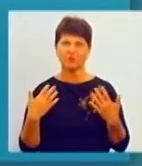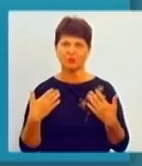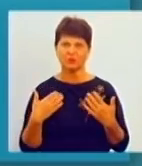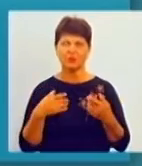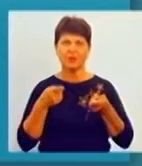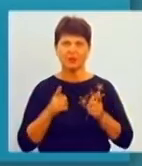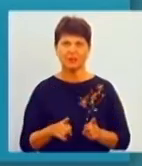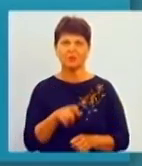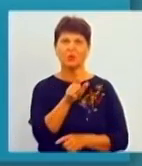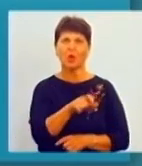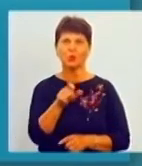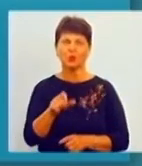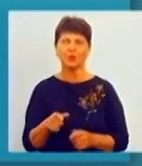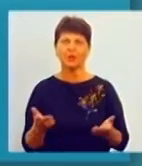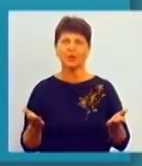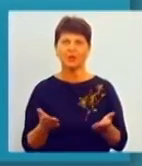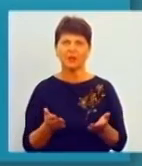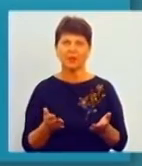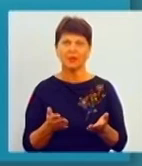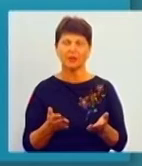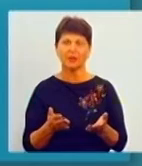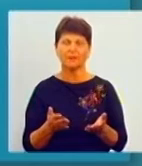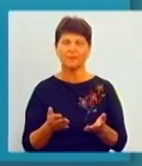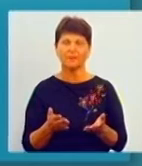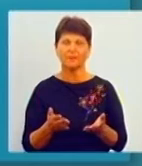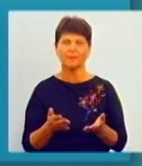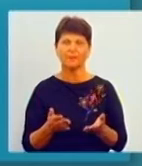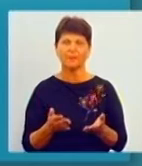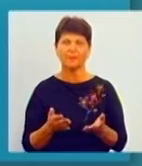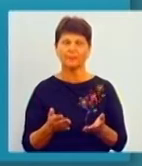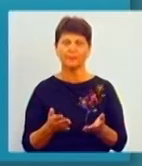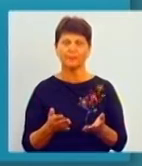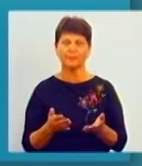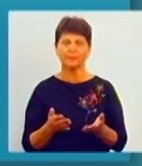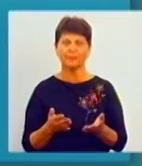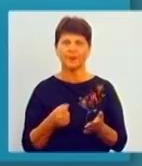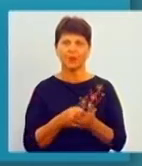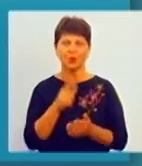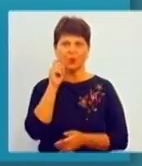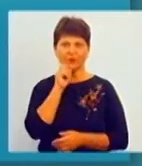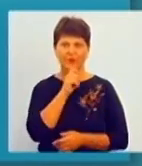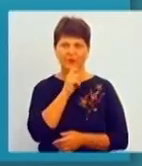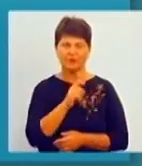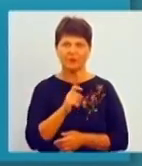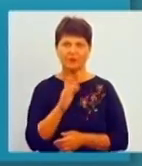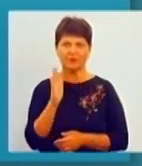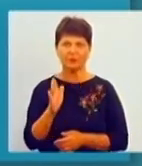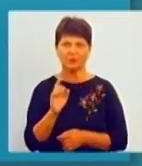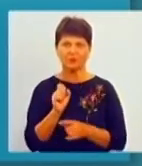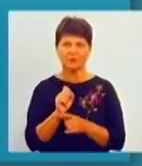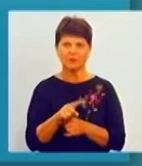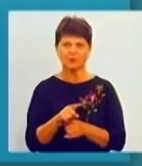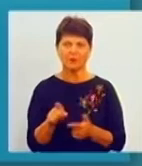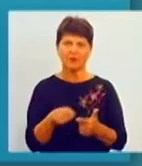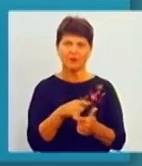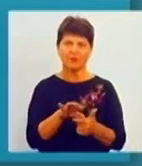люди, які окупували собі турпетівки з вилітом до Вінниці, їм будуть закропоновані альтернативні варіанти